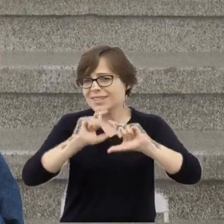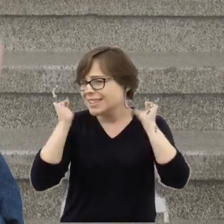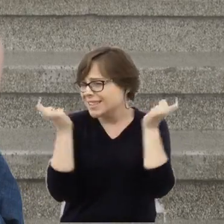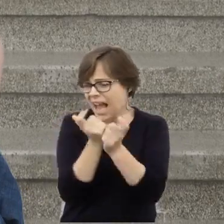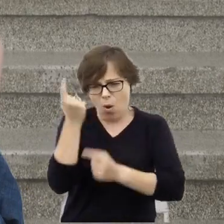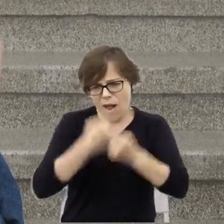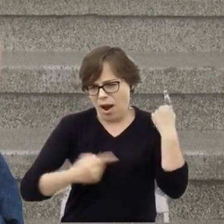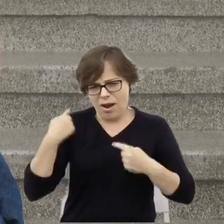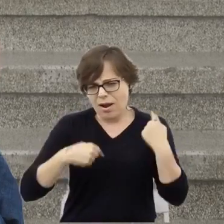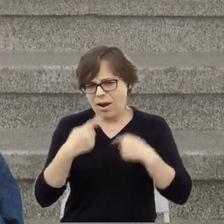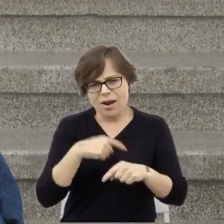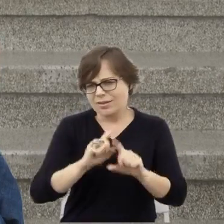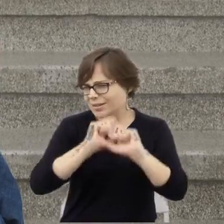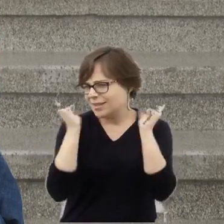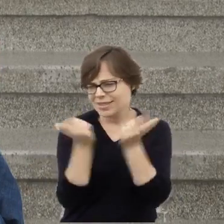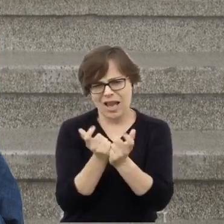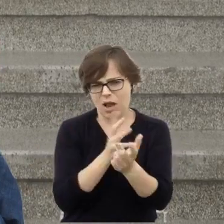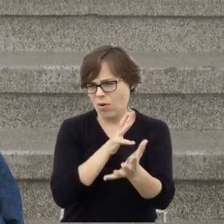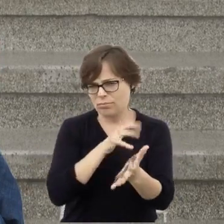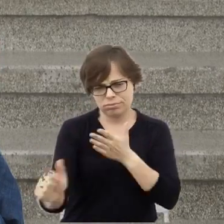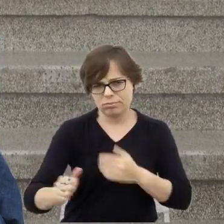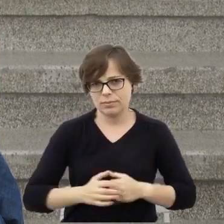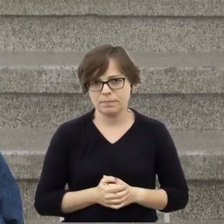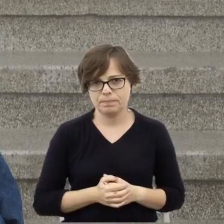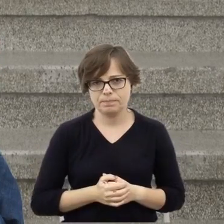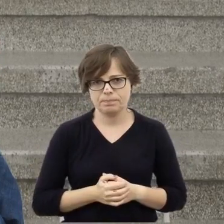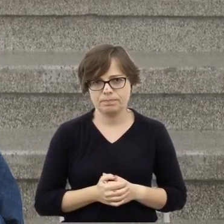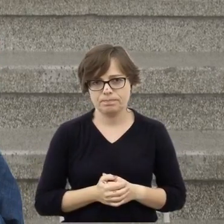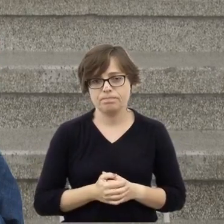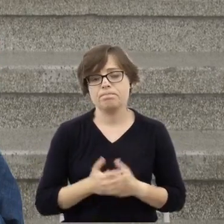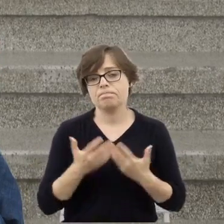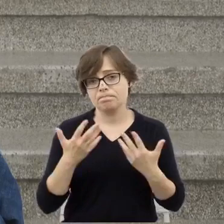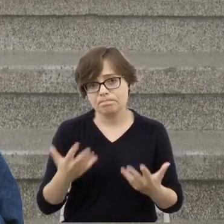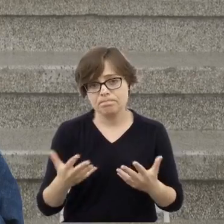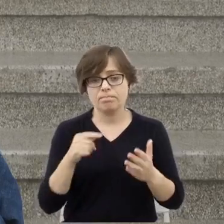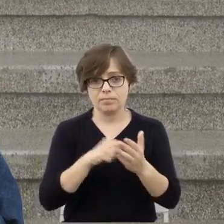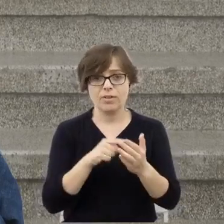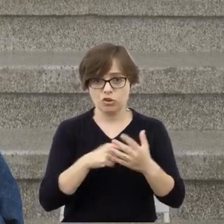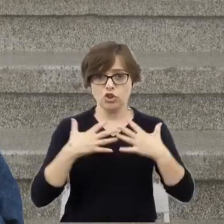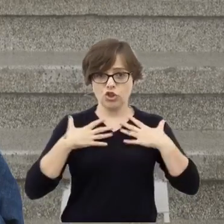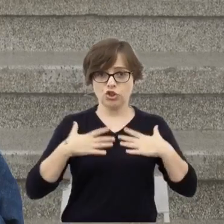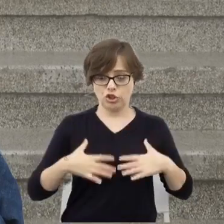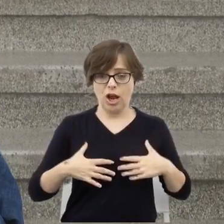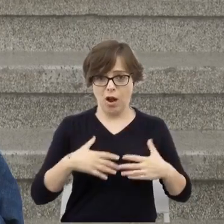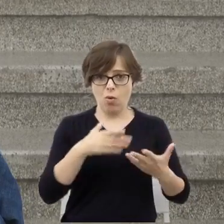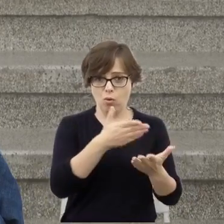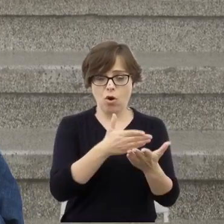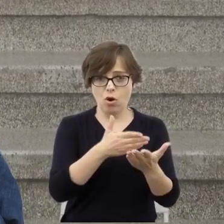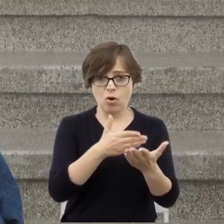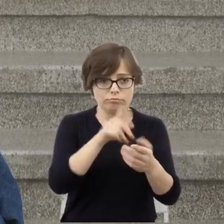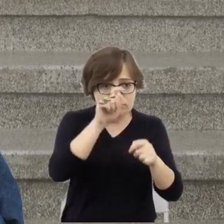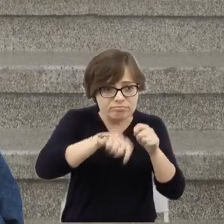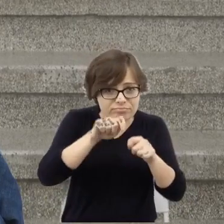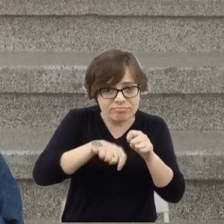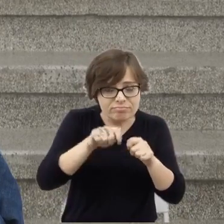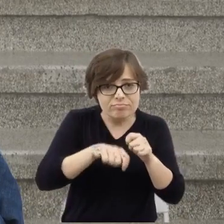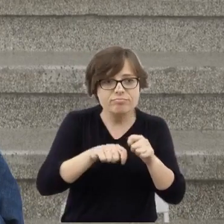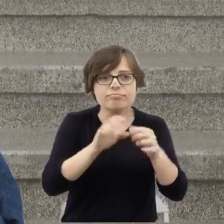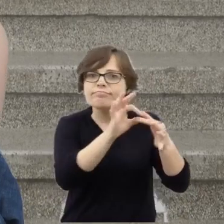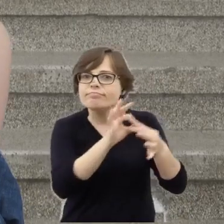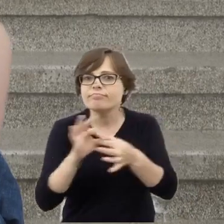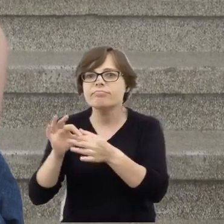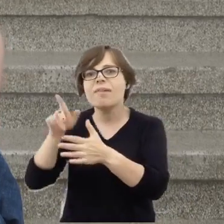Definitywnie nie można przyporządkować tych oględzin zwłok do list